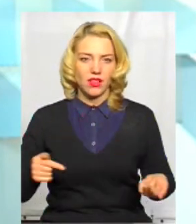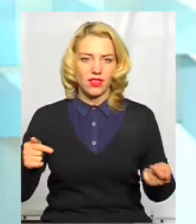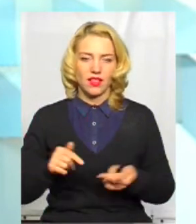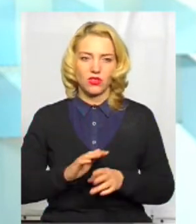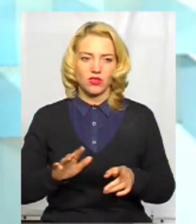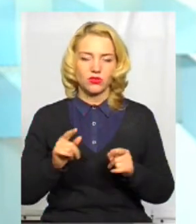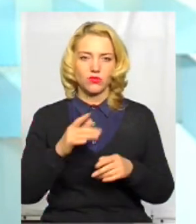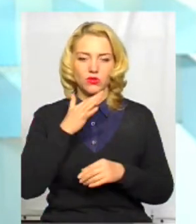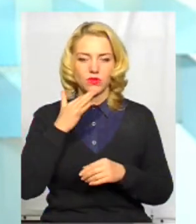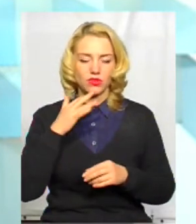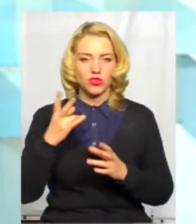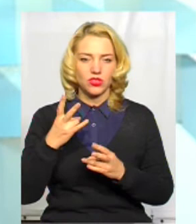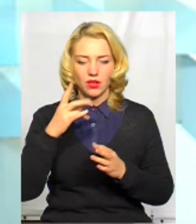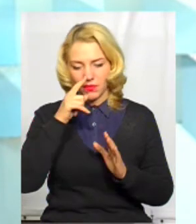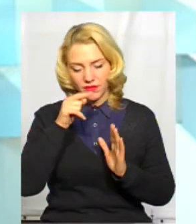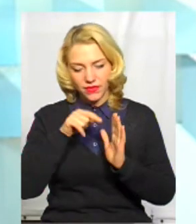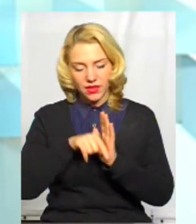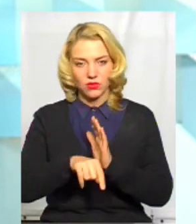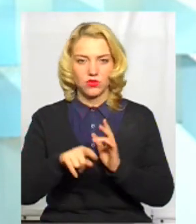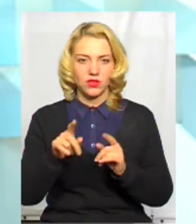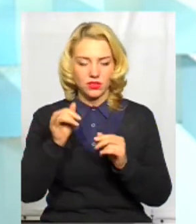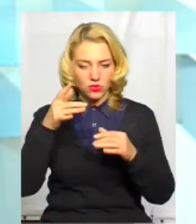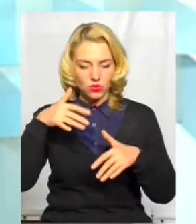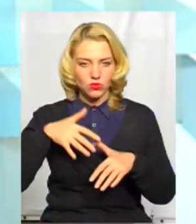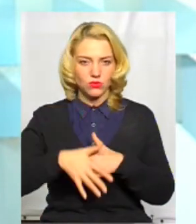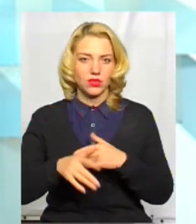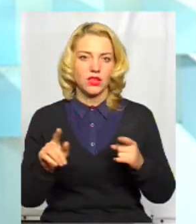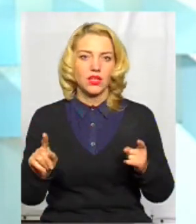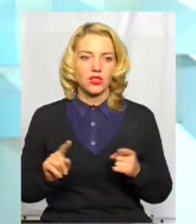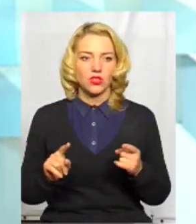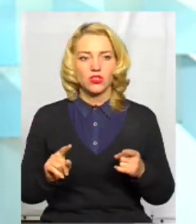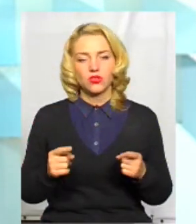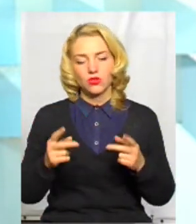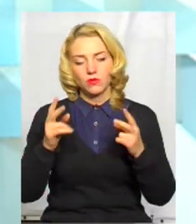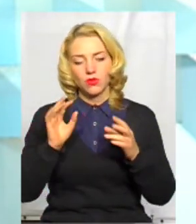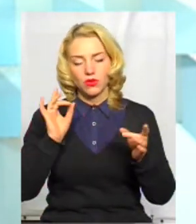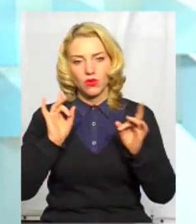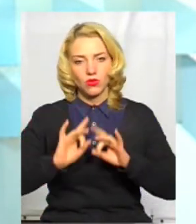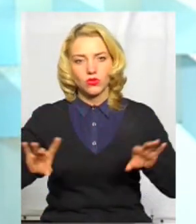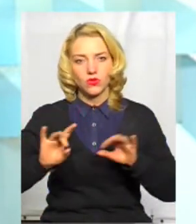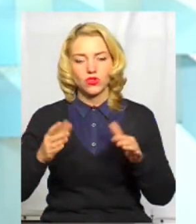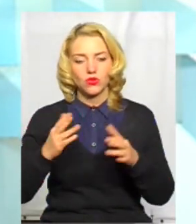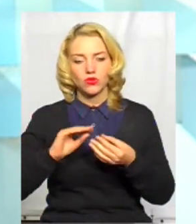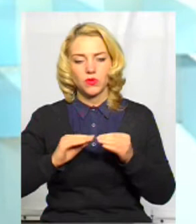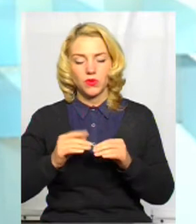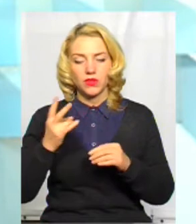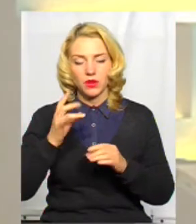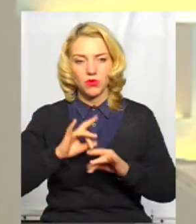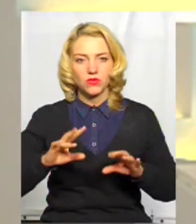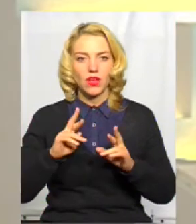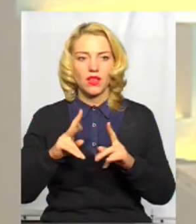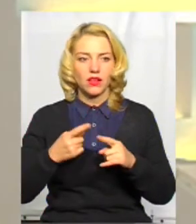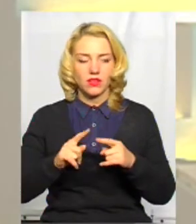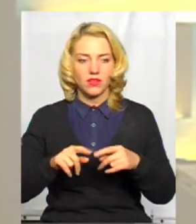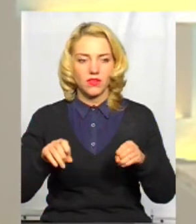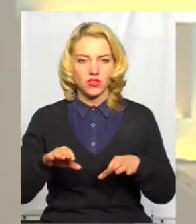що ще багато, що треба вникнути, зрозуміти. І для того, щоб сьогодні озвучити певну проблему, треба озвучувати, як її вирішувати. Я не готовий